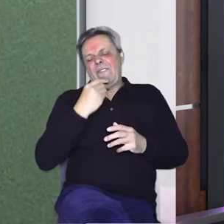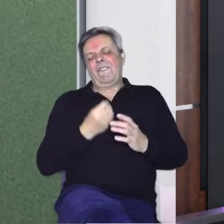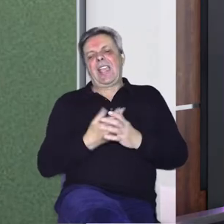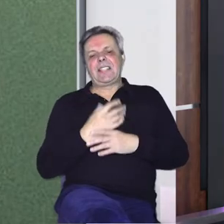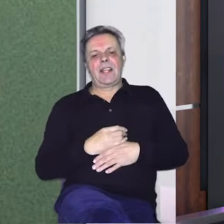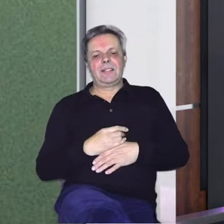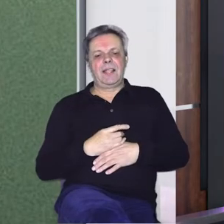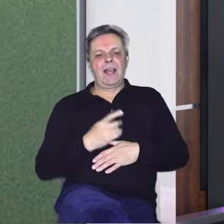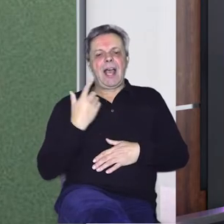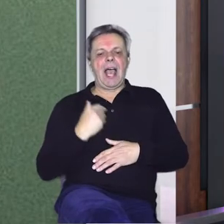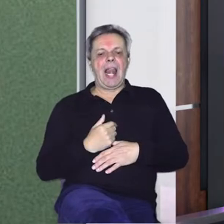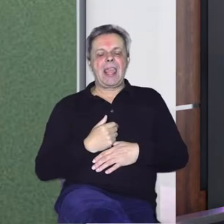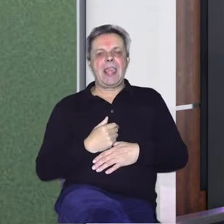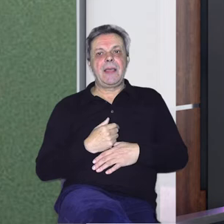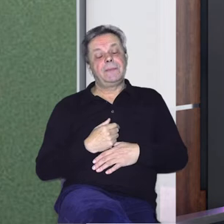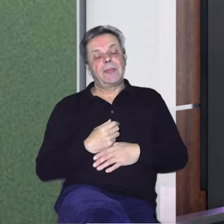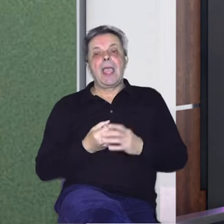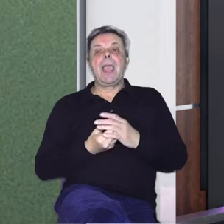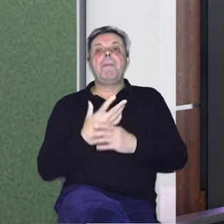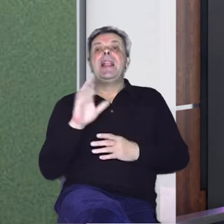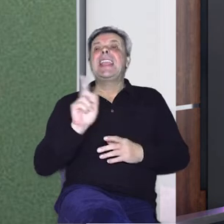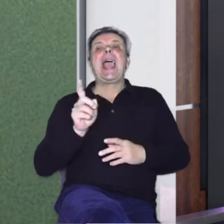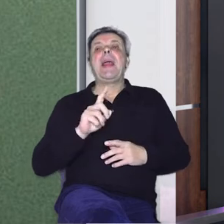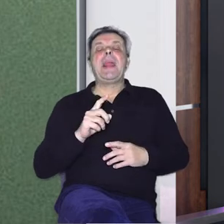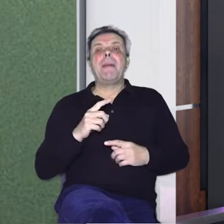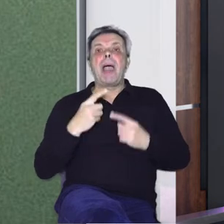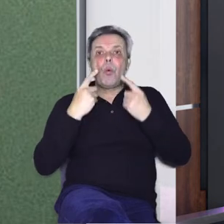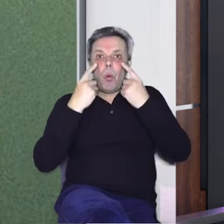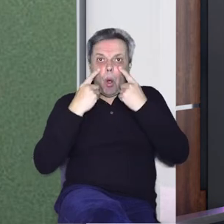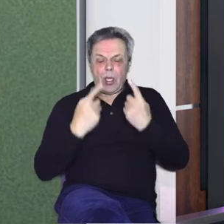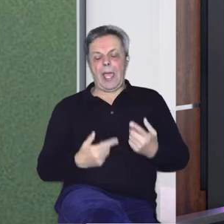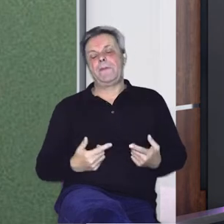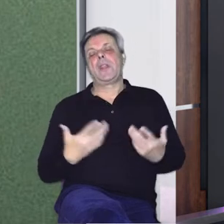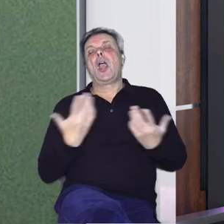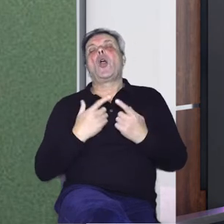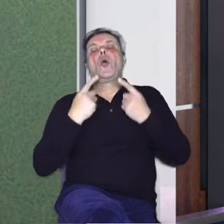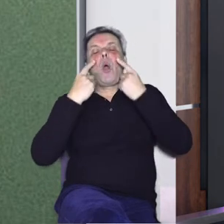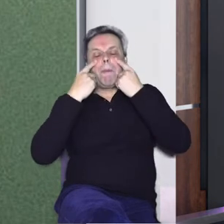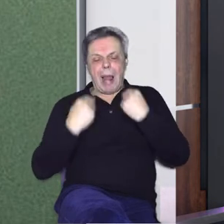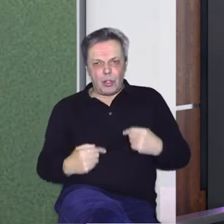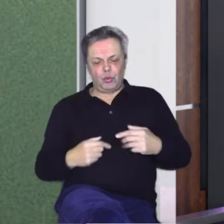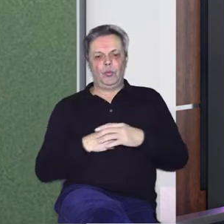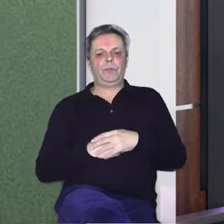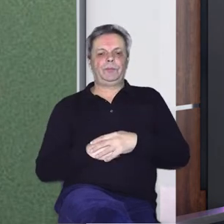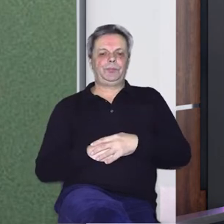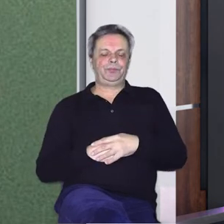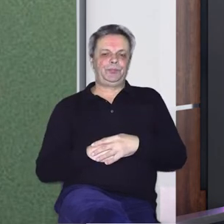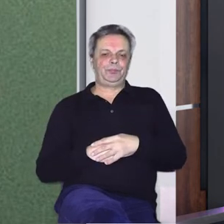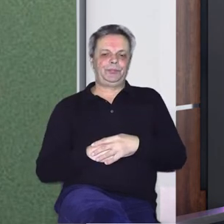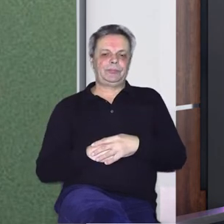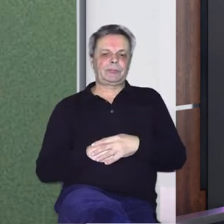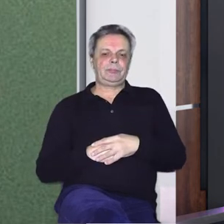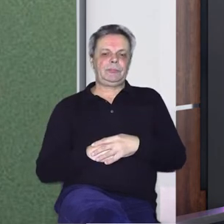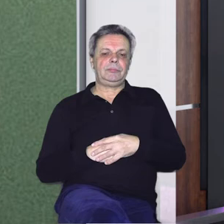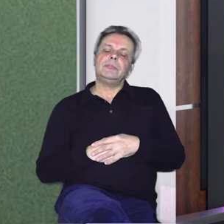Ali biljkice nemaju okice koje puštaju suze kad im dođe dželat koji... Tu ima istinu, to ti